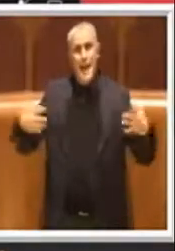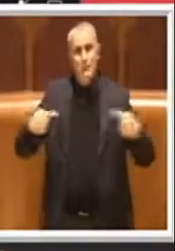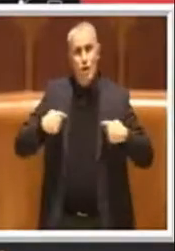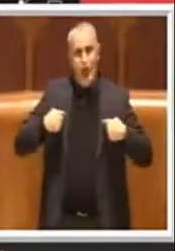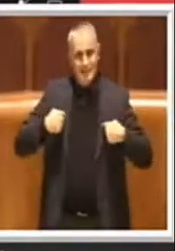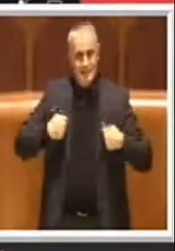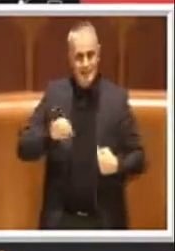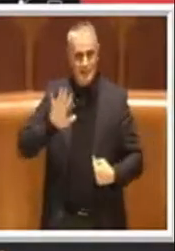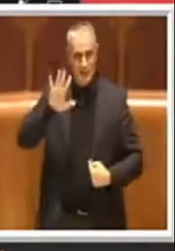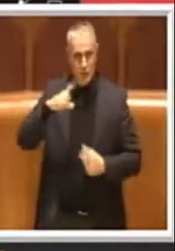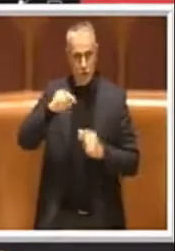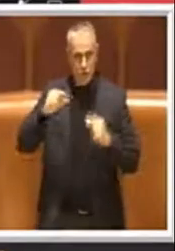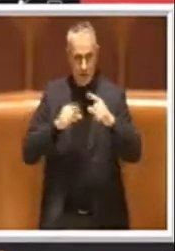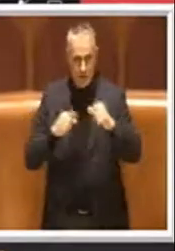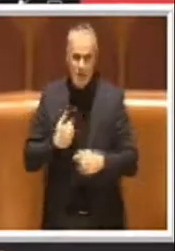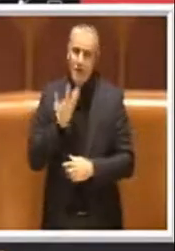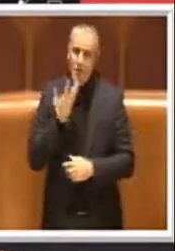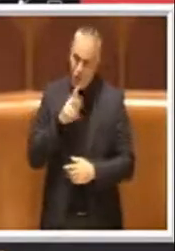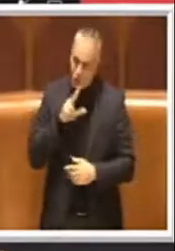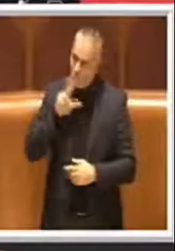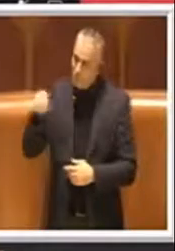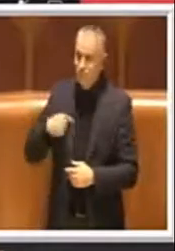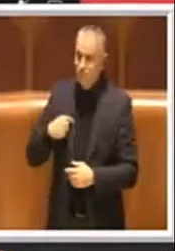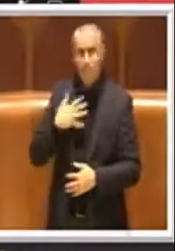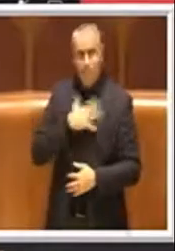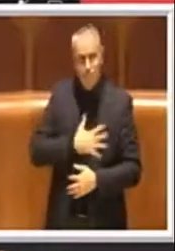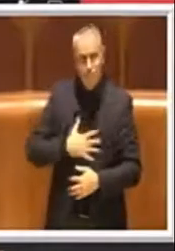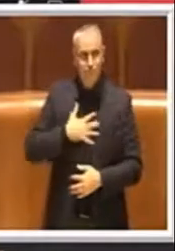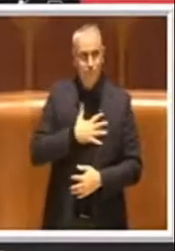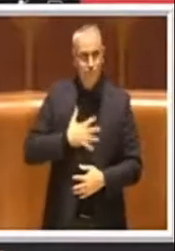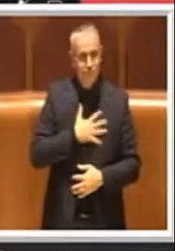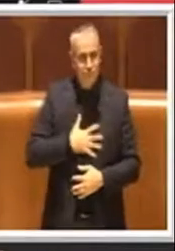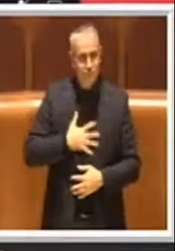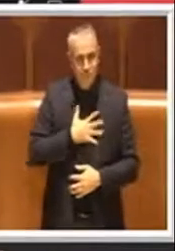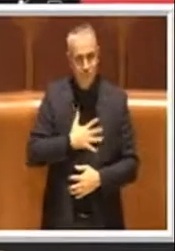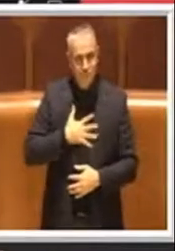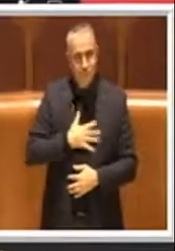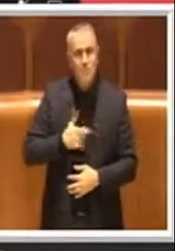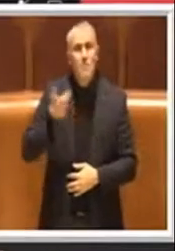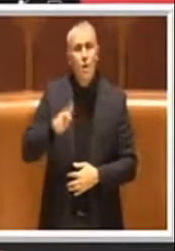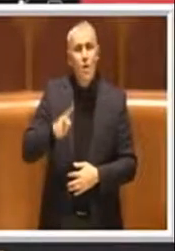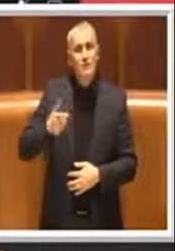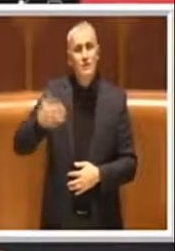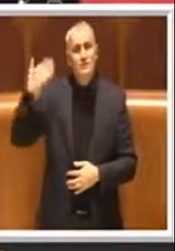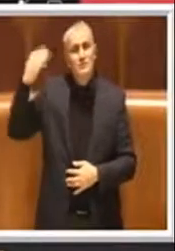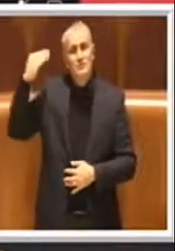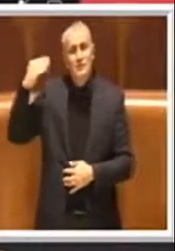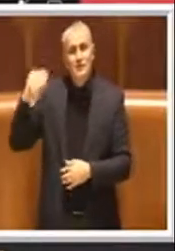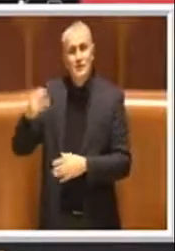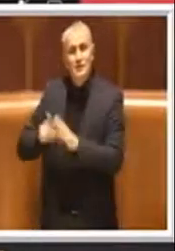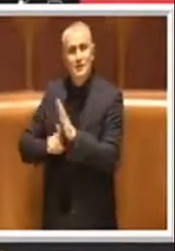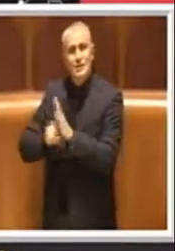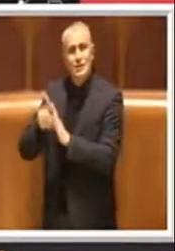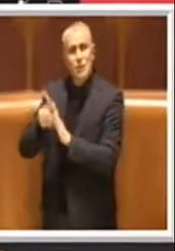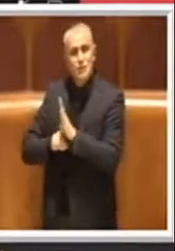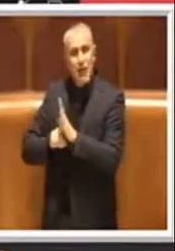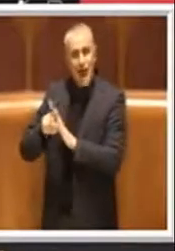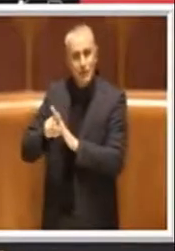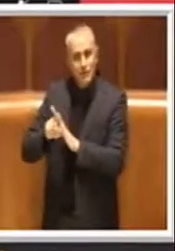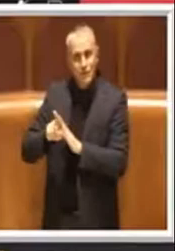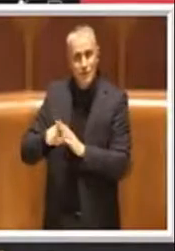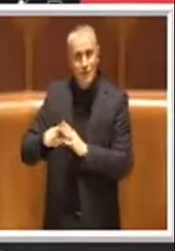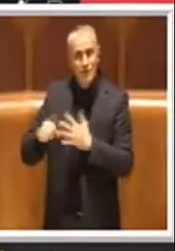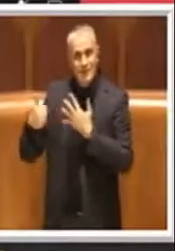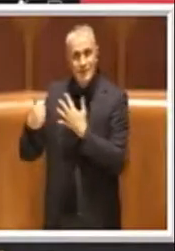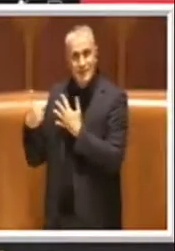esprimere un minimo di soddisfazione rispetto a quel risultato per cui dopo ben